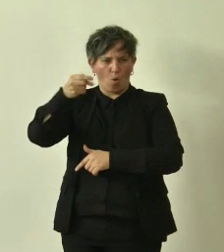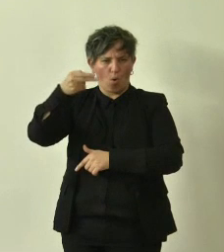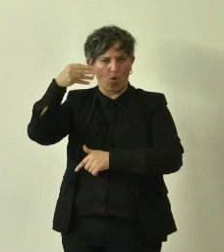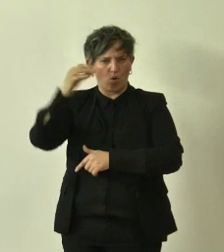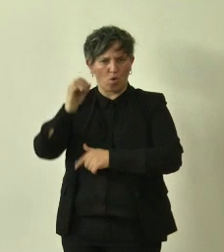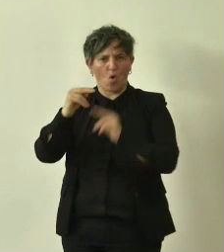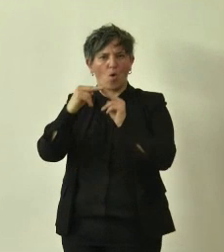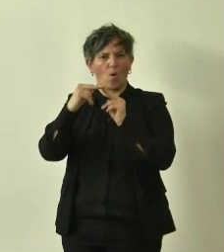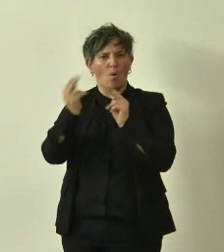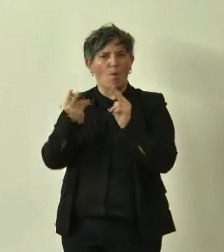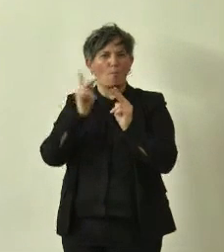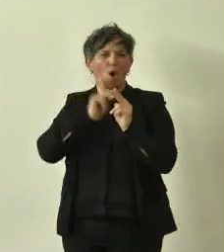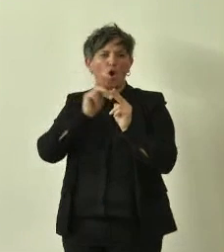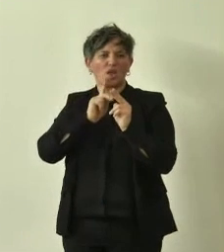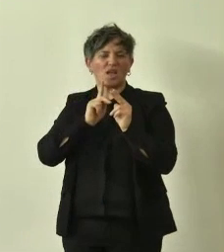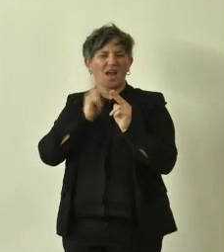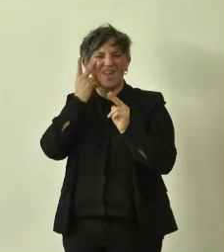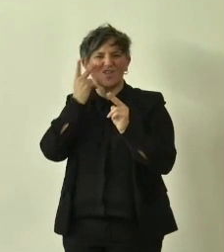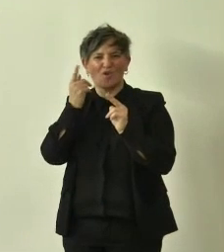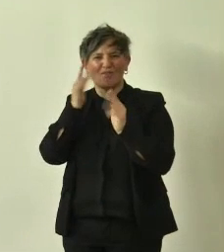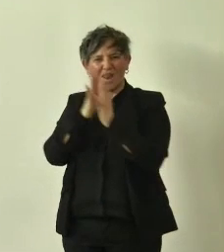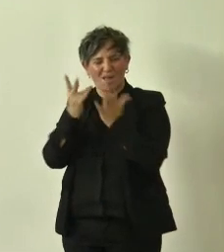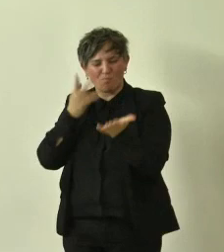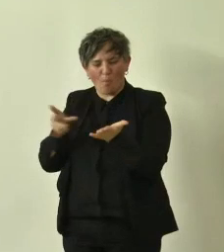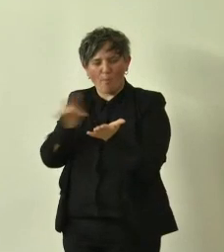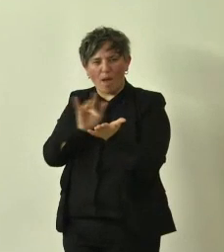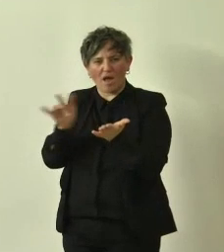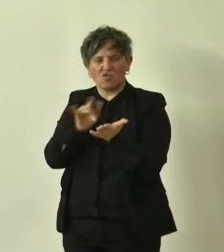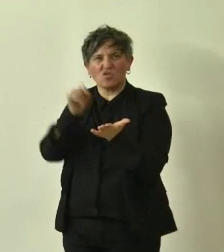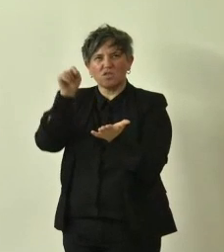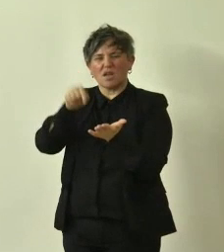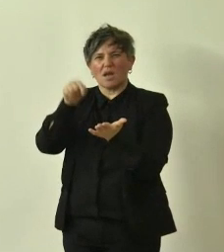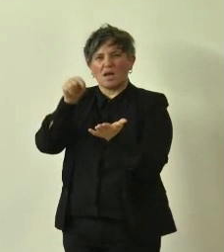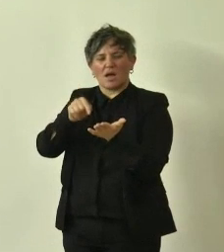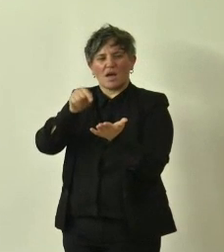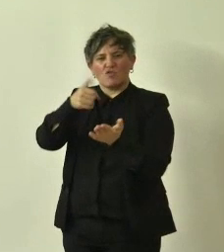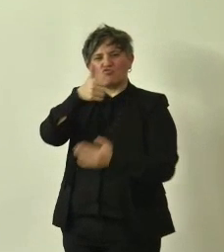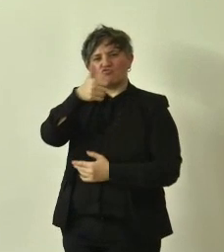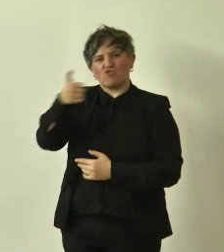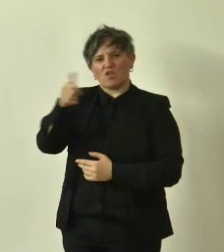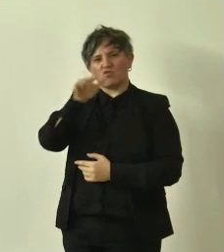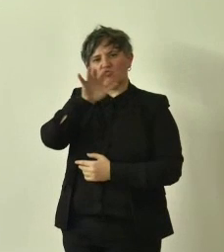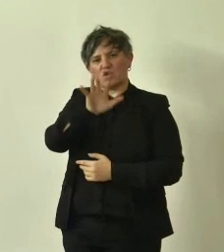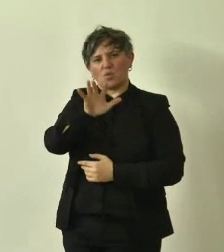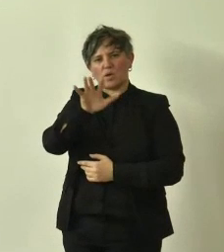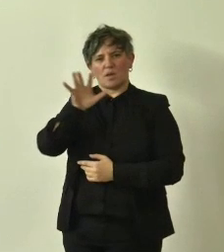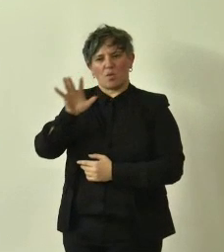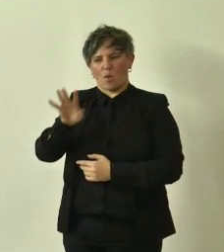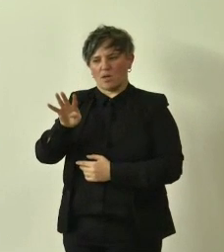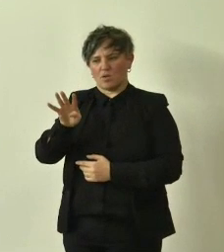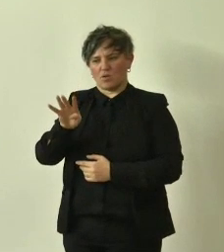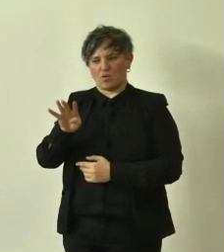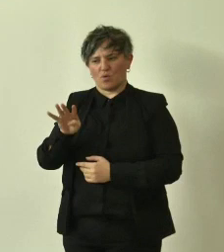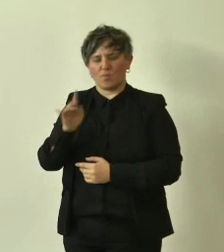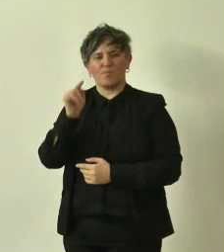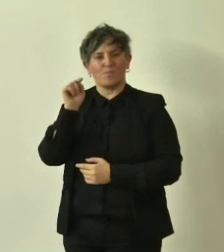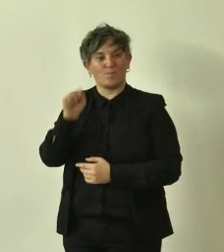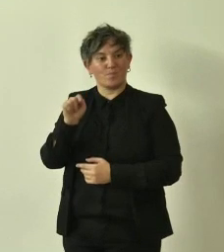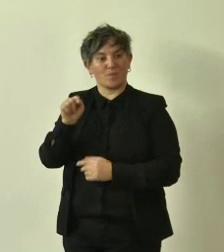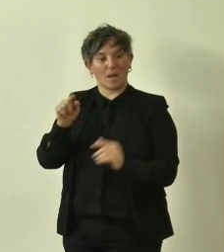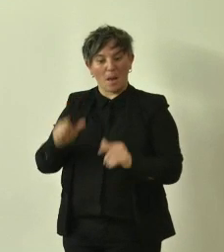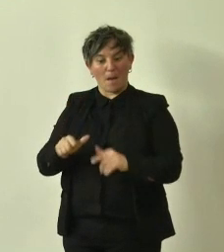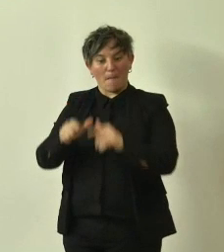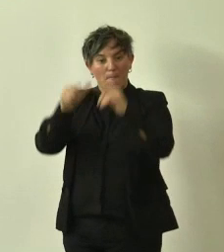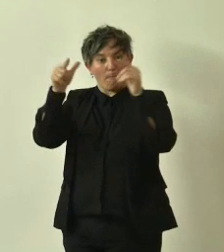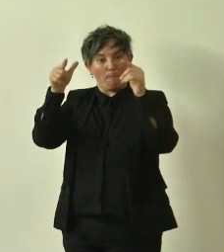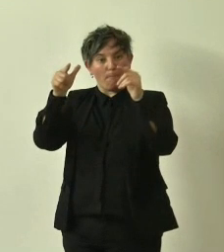a pagina a pagina 154 allora questo è un pero che è